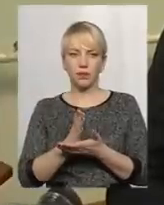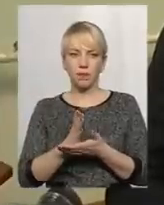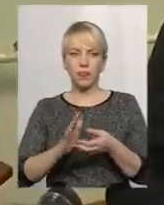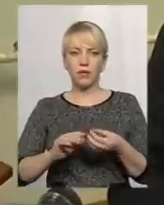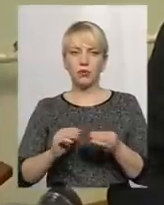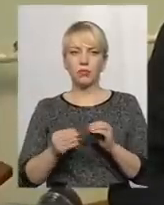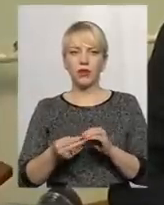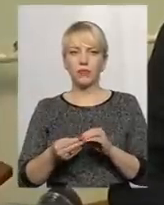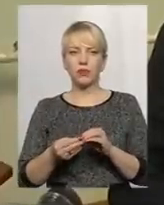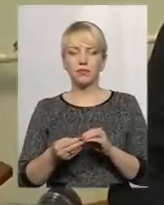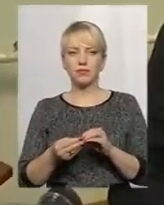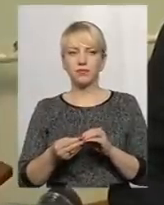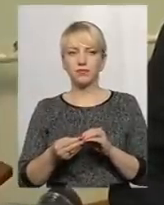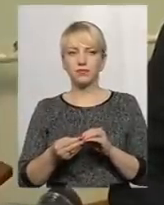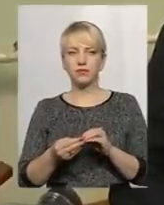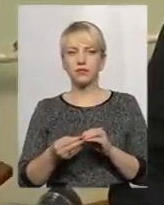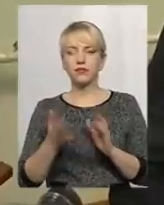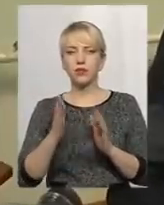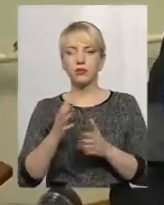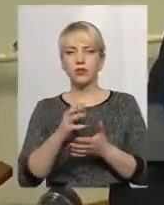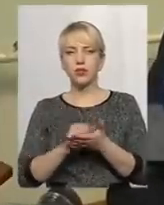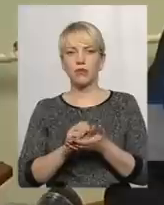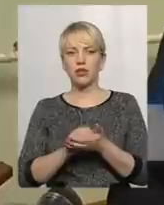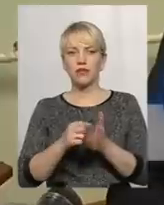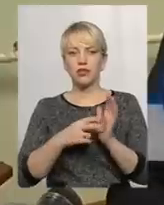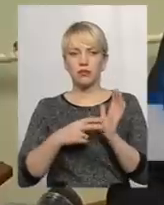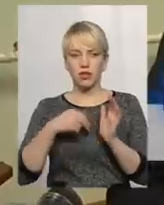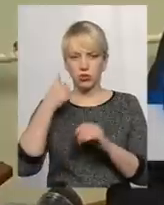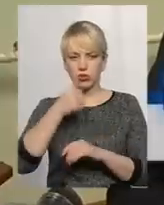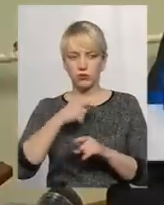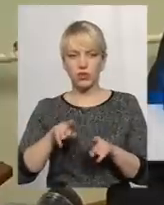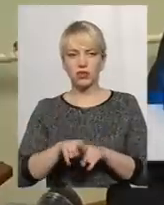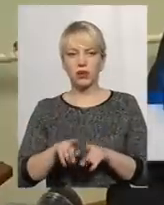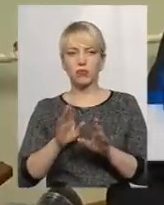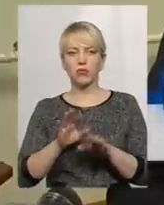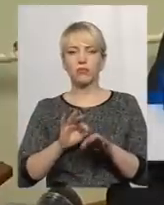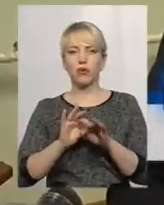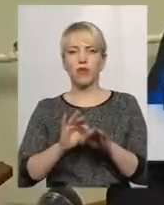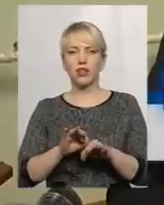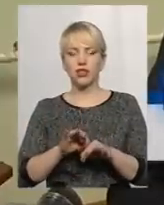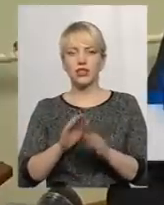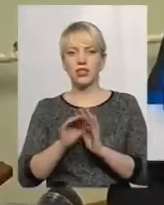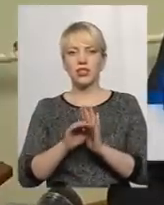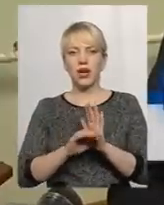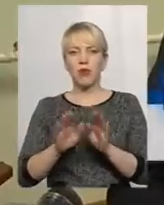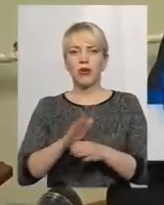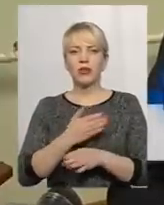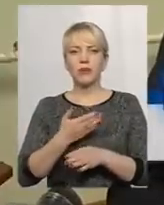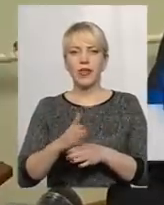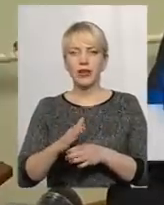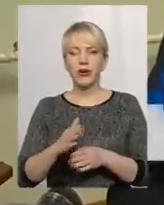Ми зараз будемо займатися, щоб у 2017 році так само впровадити систему розподільчого